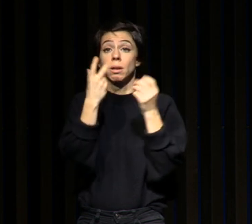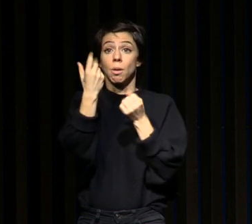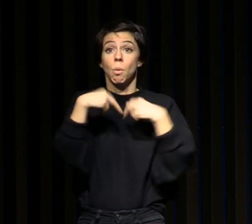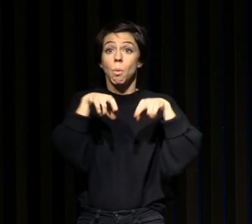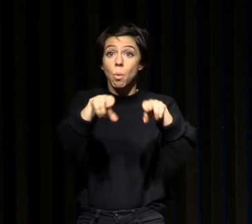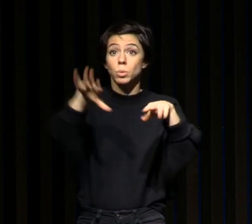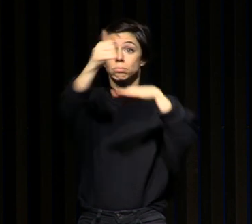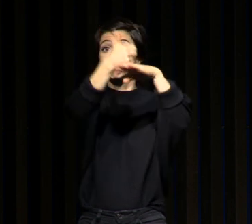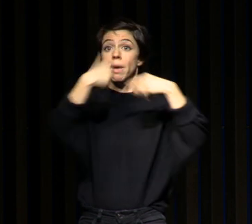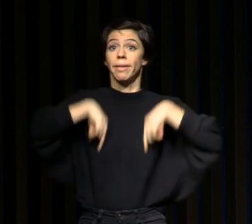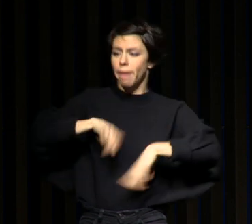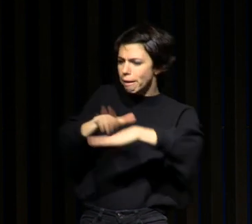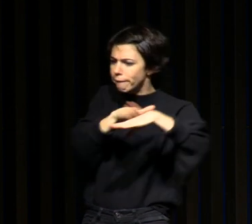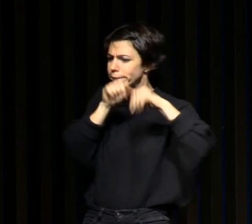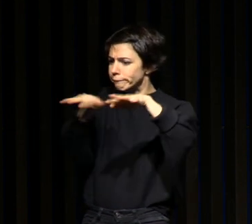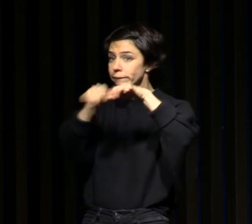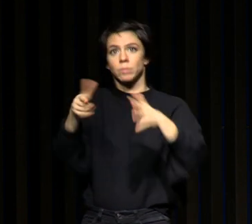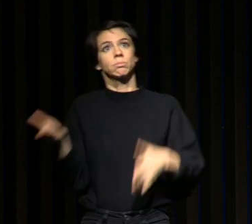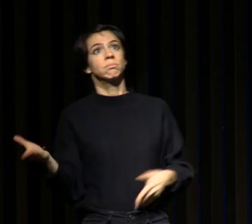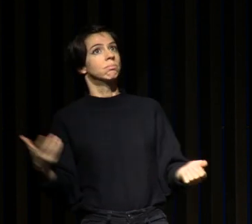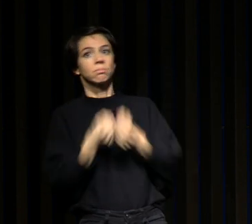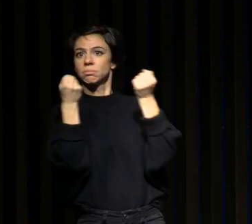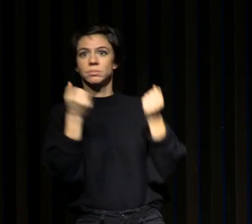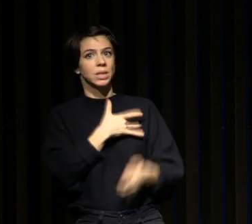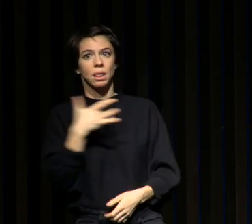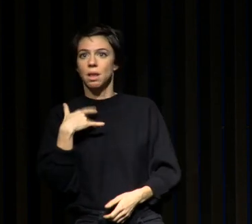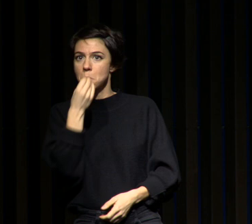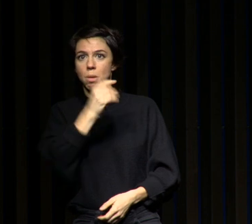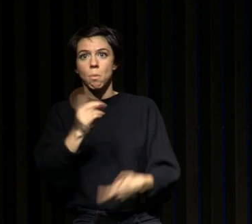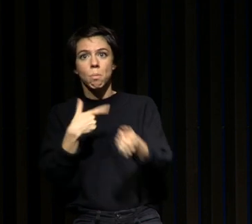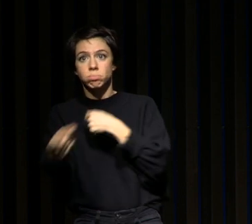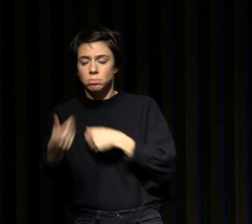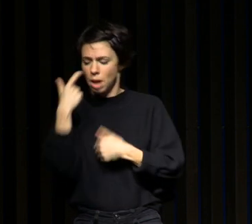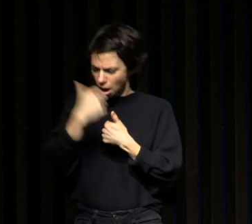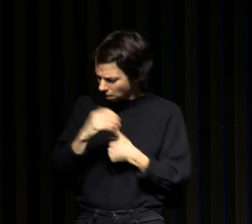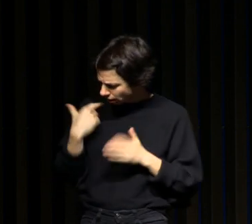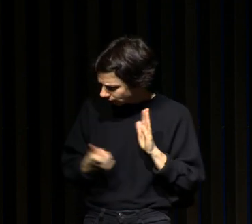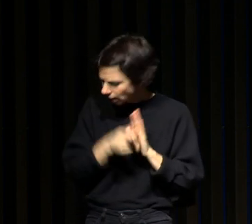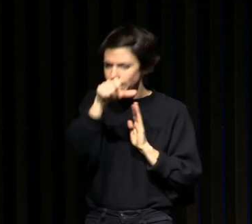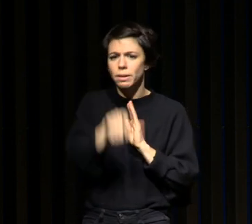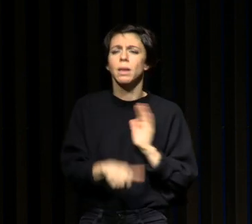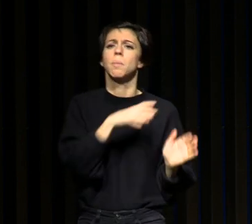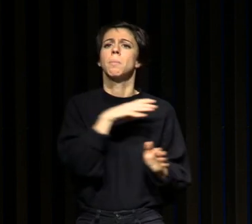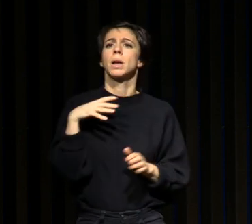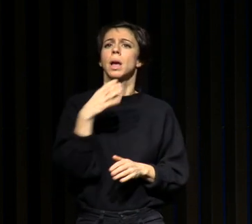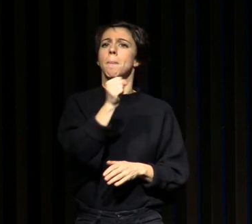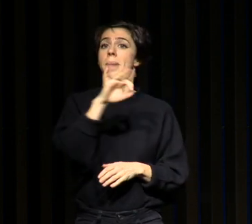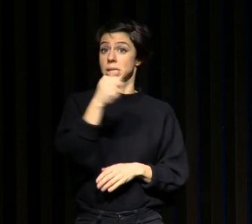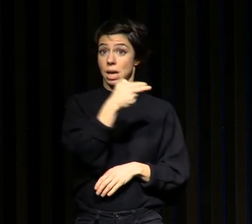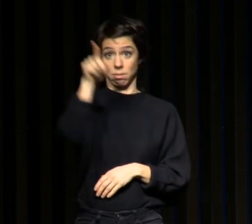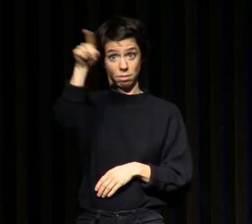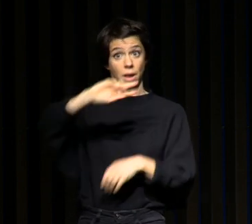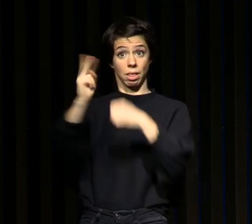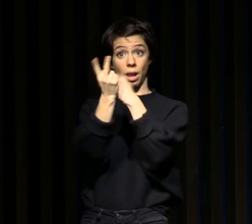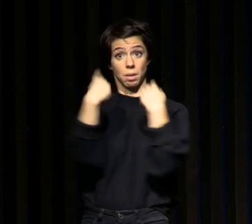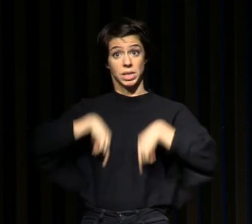époque-là, je me souviens, on avait rencontré Isabelle Massin, de mémoire, qui était la déléguée interministérielle et qui m